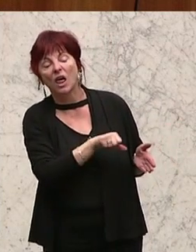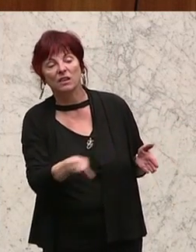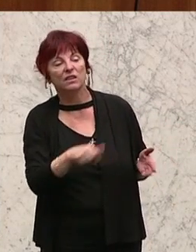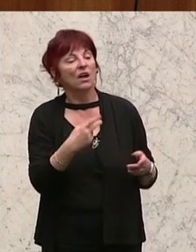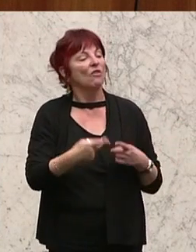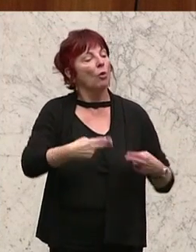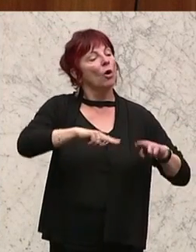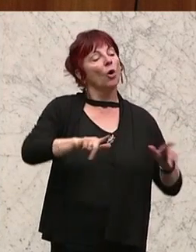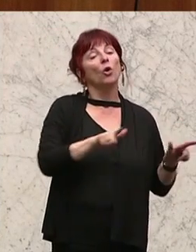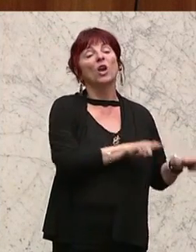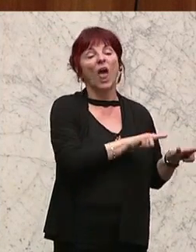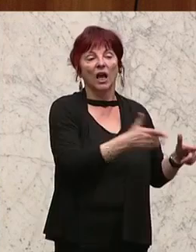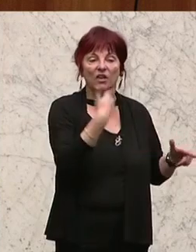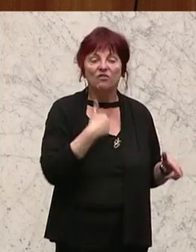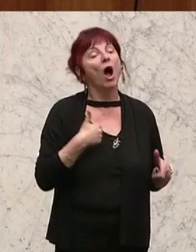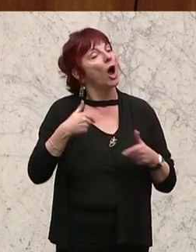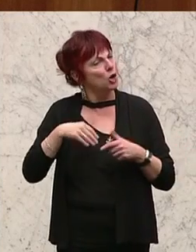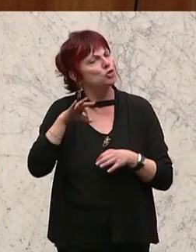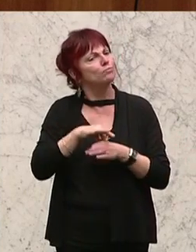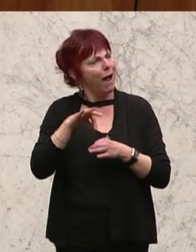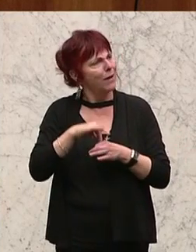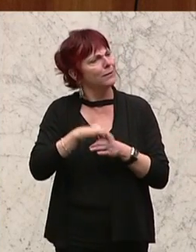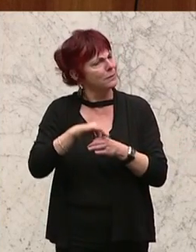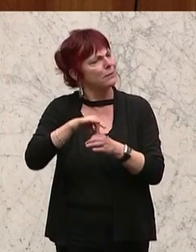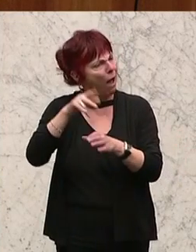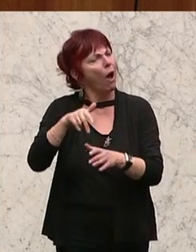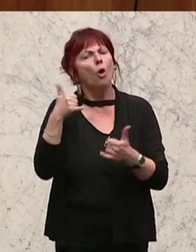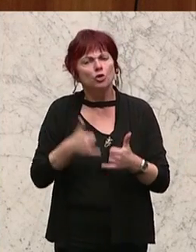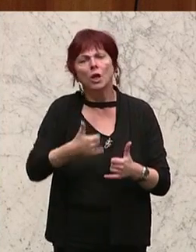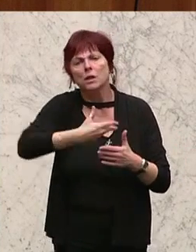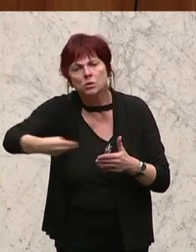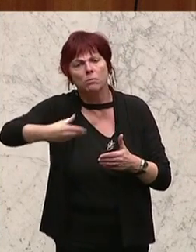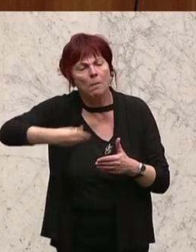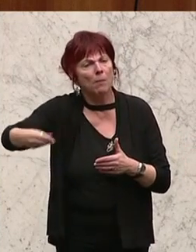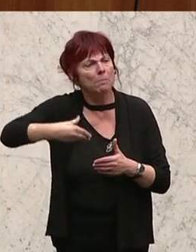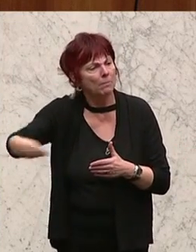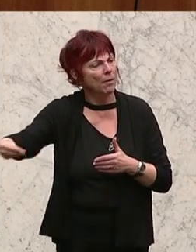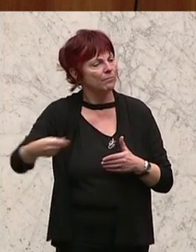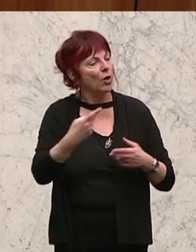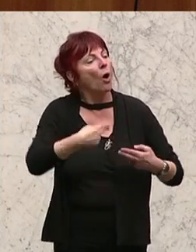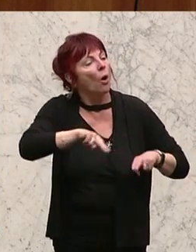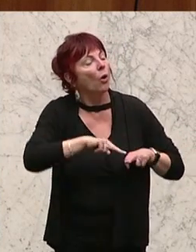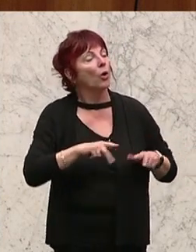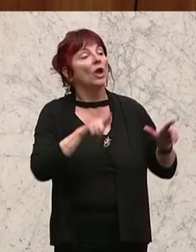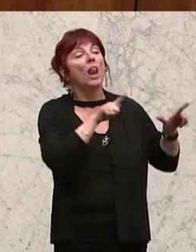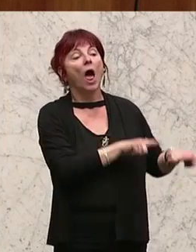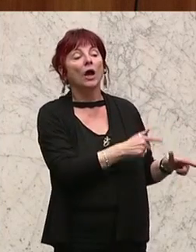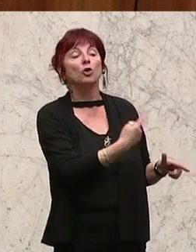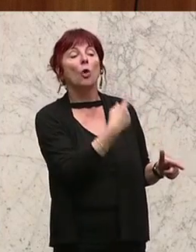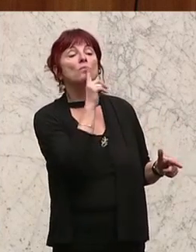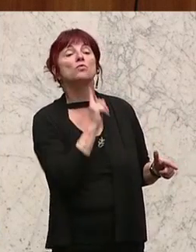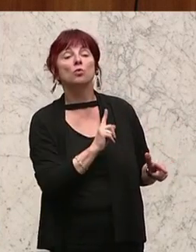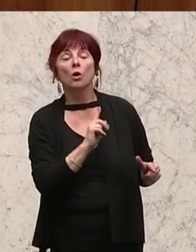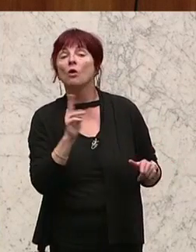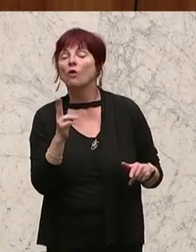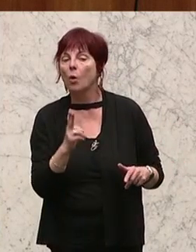sparsam gewirtschaftet wurde. Und wenn jetzt jemand sagt, diese Rücklagen kommen ja nur zustande, weil aus der